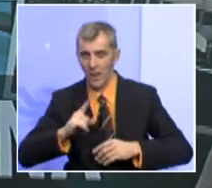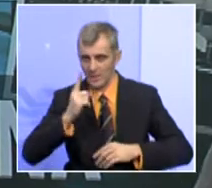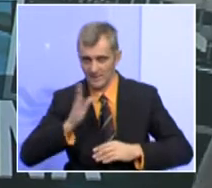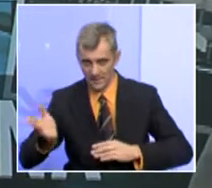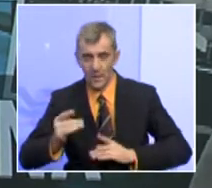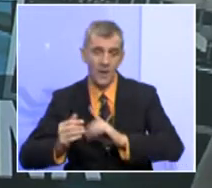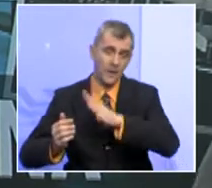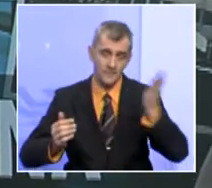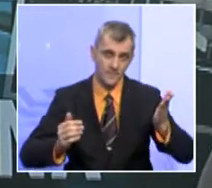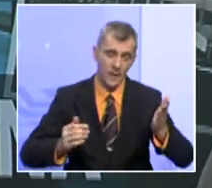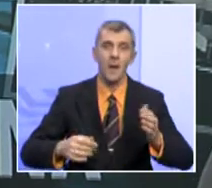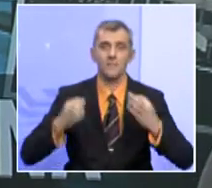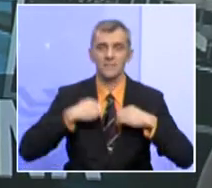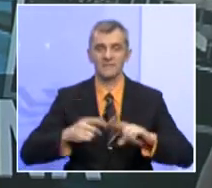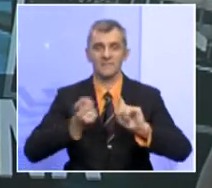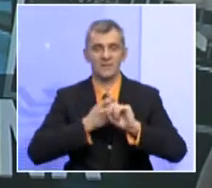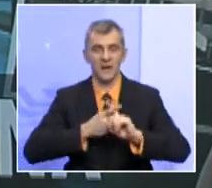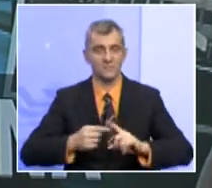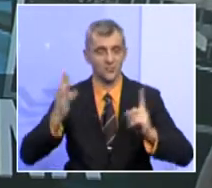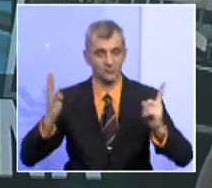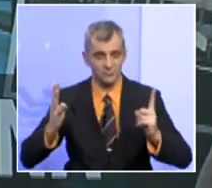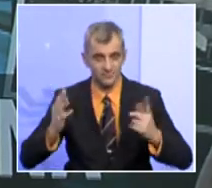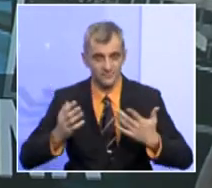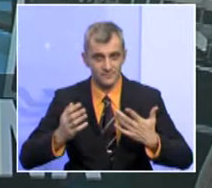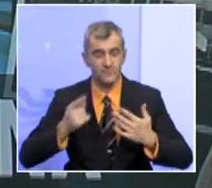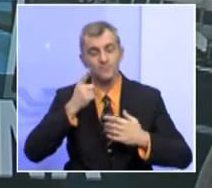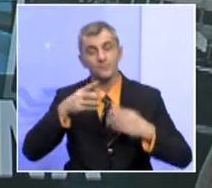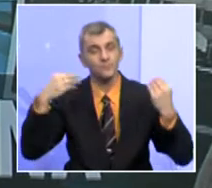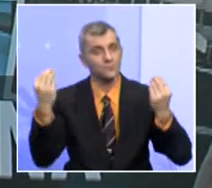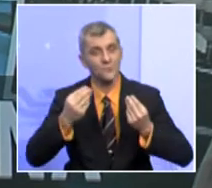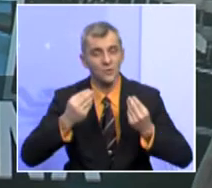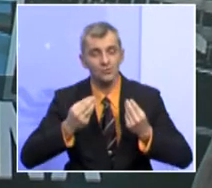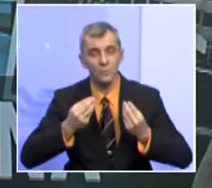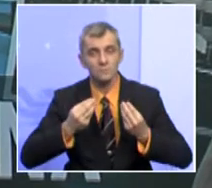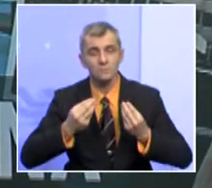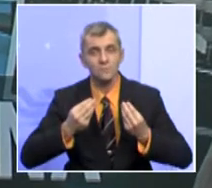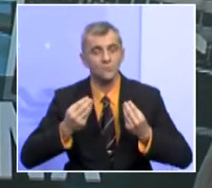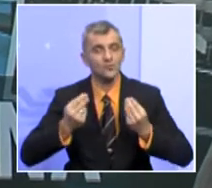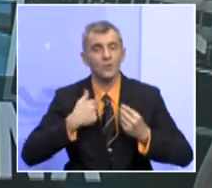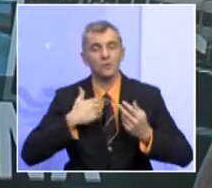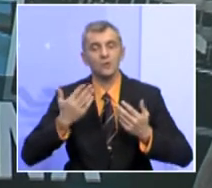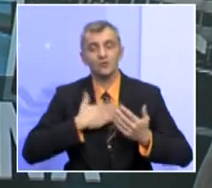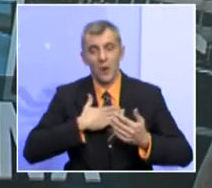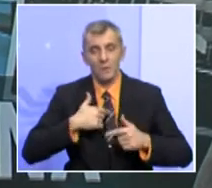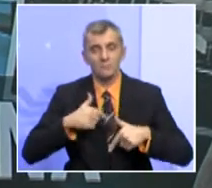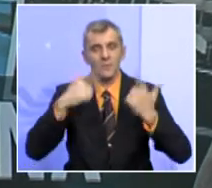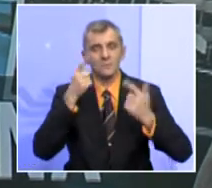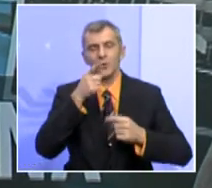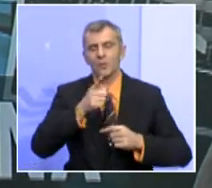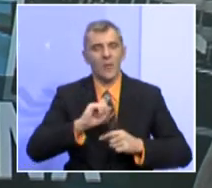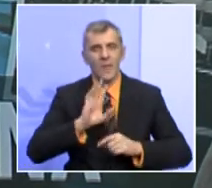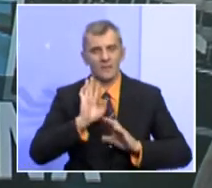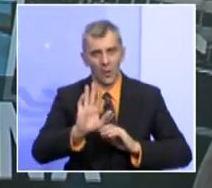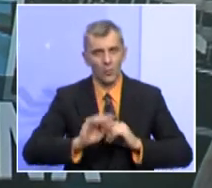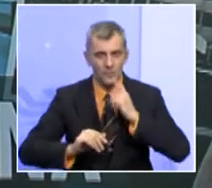a s druge strane predsjednik federacije BiH. To je nešto što želim pojasniti i mislim da to nije takvim,